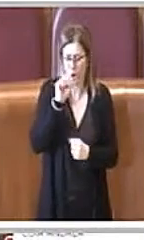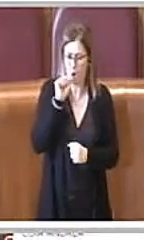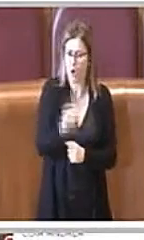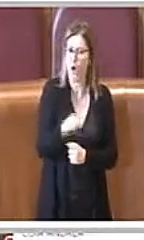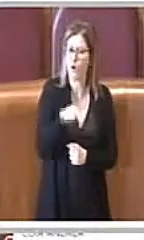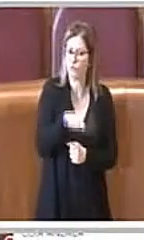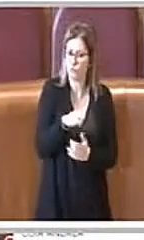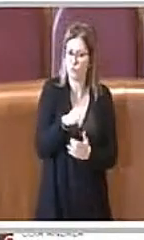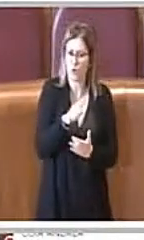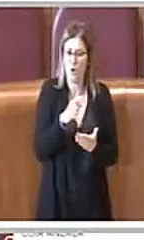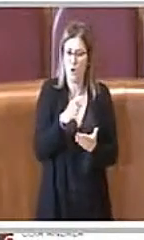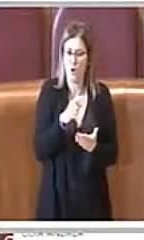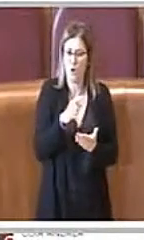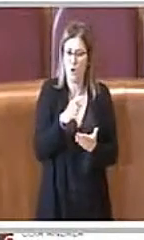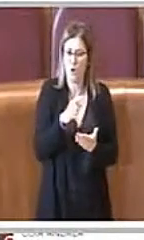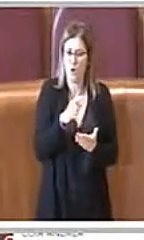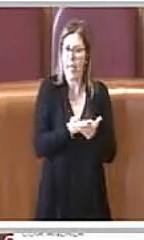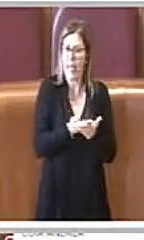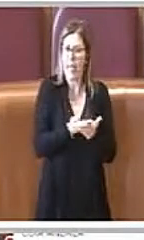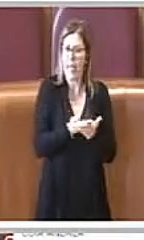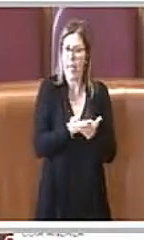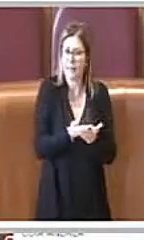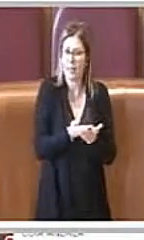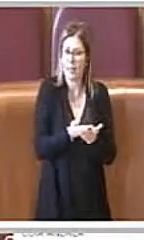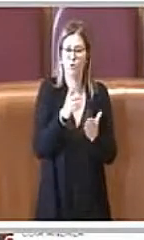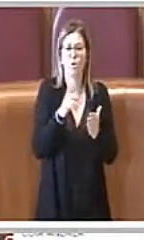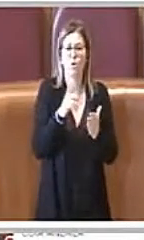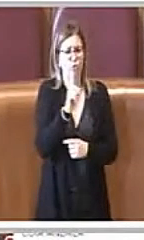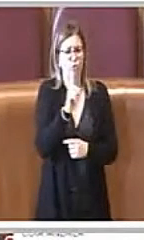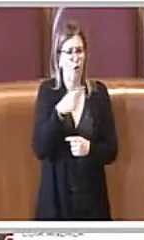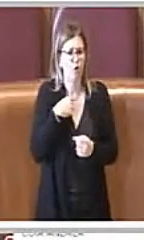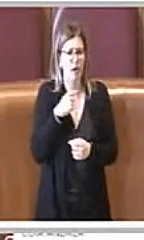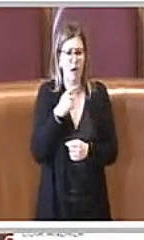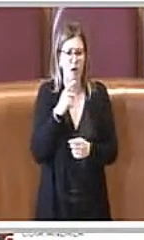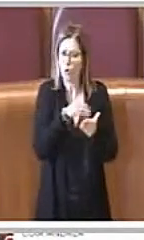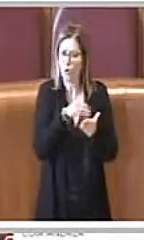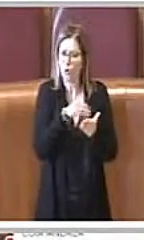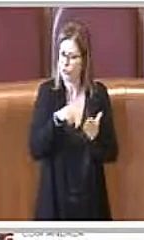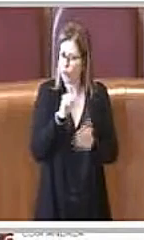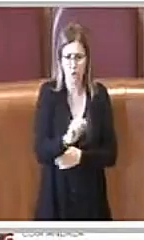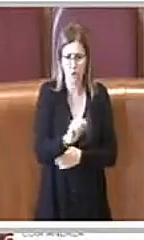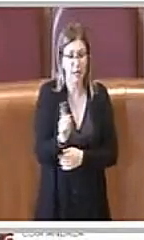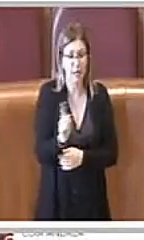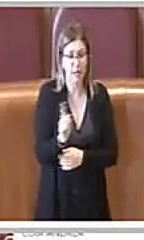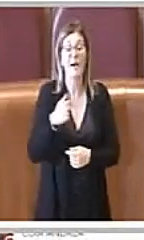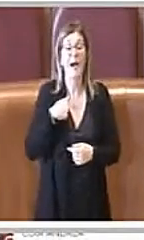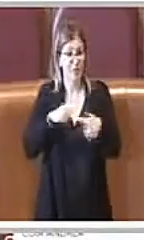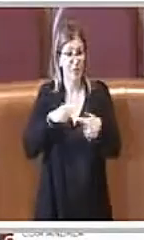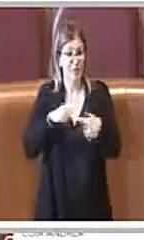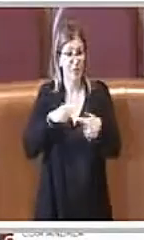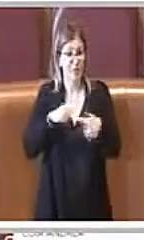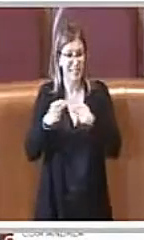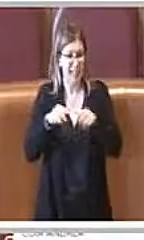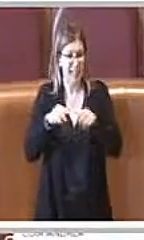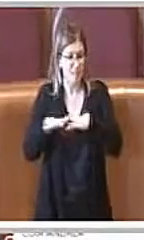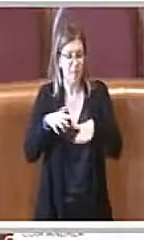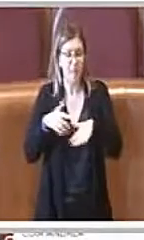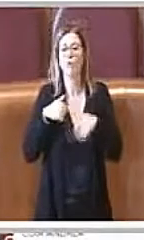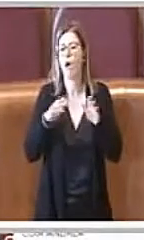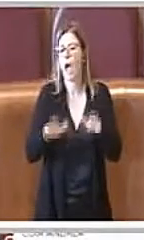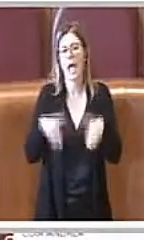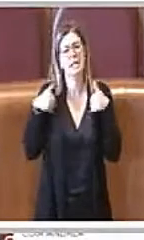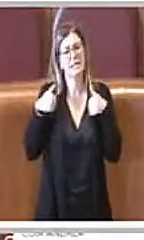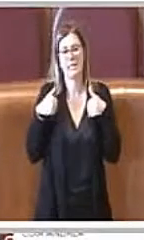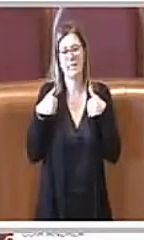votando in modo contrario, ma come Movimento 5 Stelle ci asterremo, ma semplicemente perché